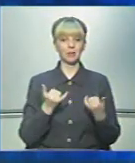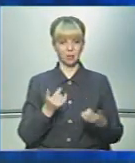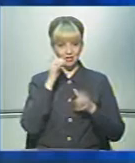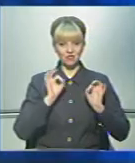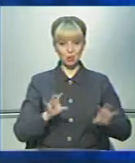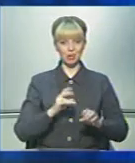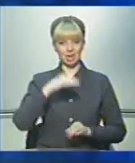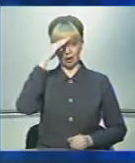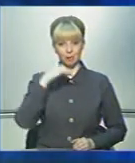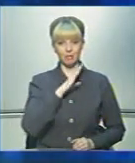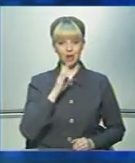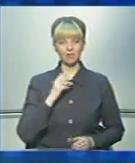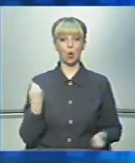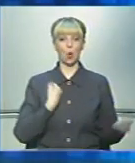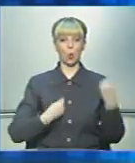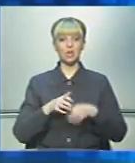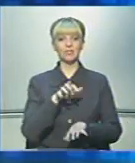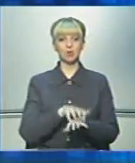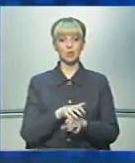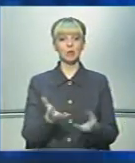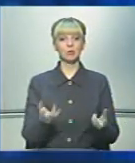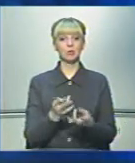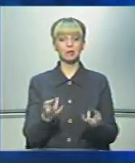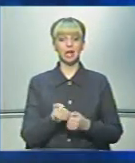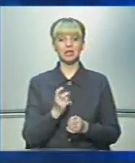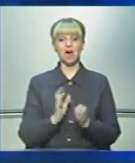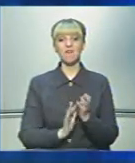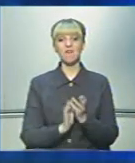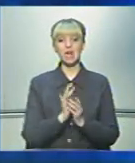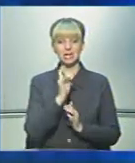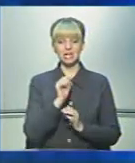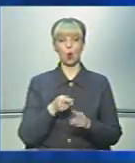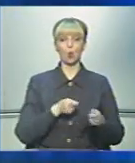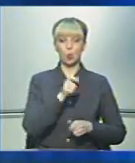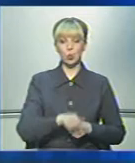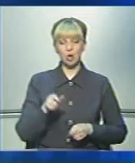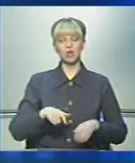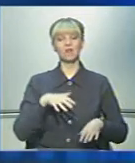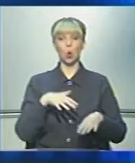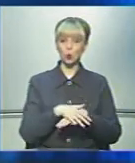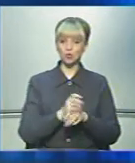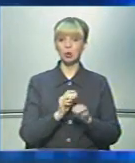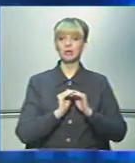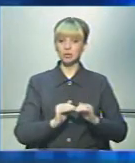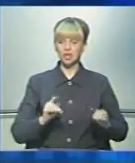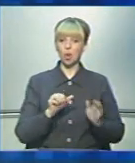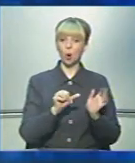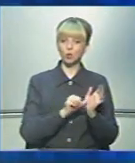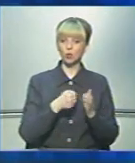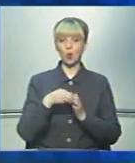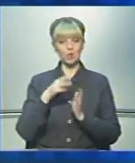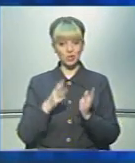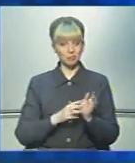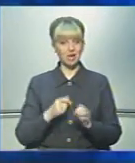інформація для батьків. Одяг та взуття потрібно брати на виріст. Адже урядовці розраховують, що діти від 6 до